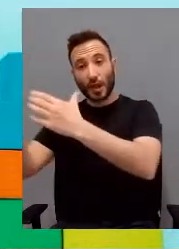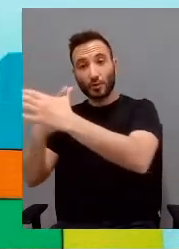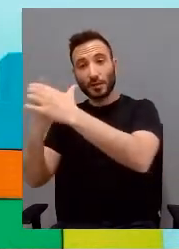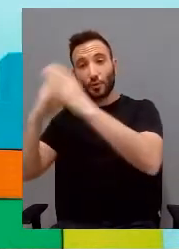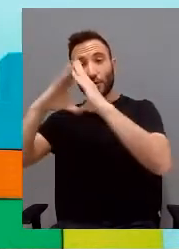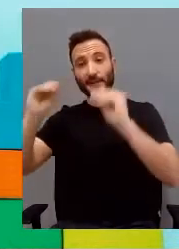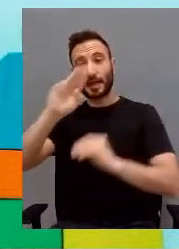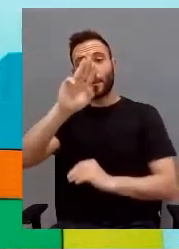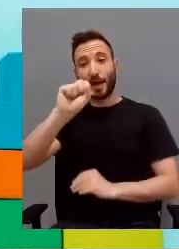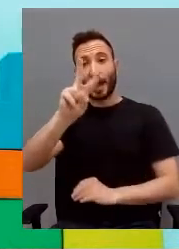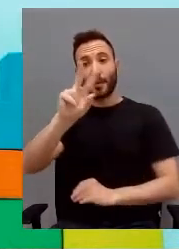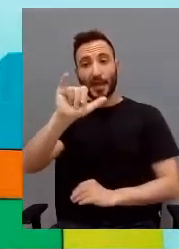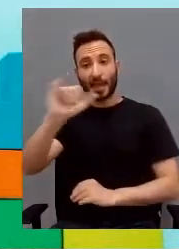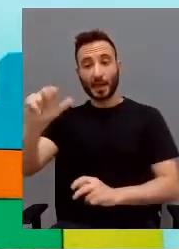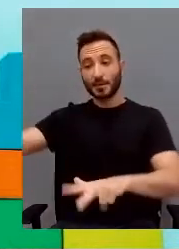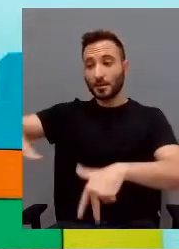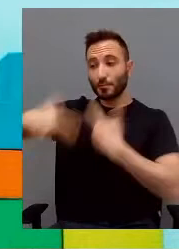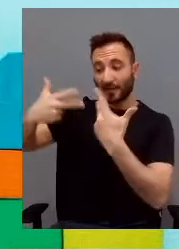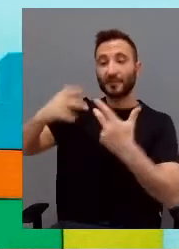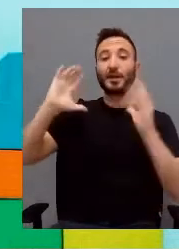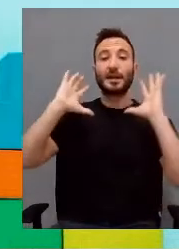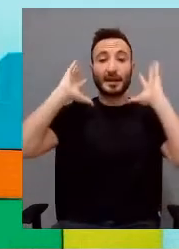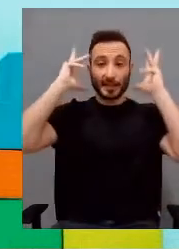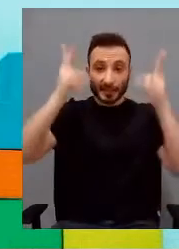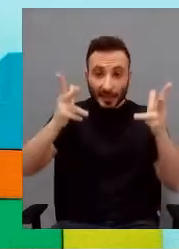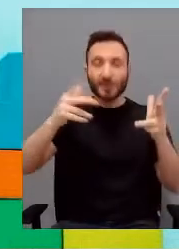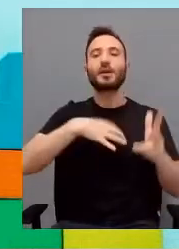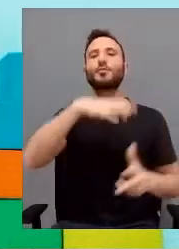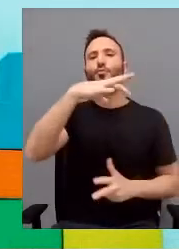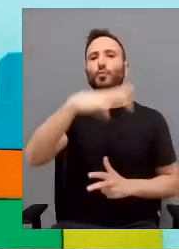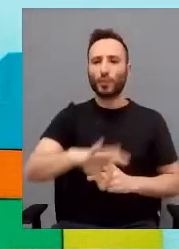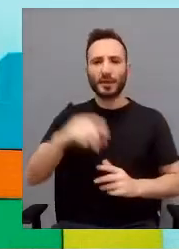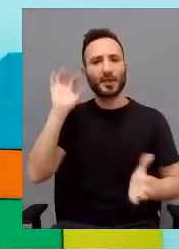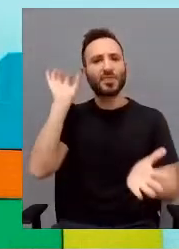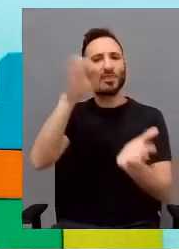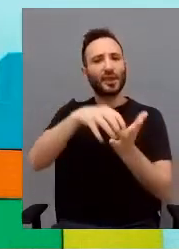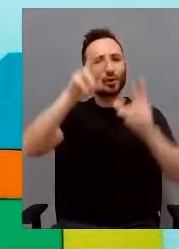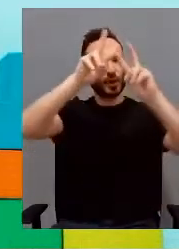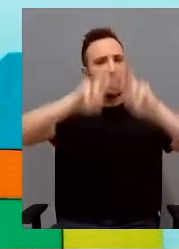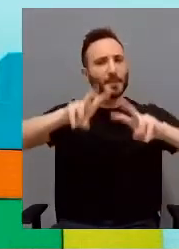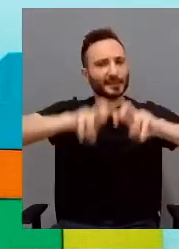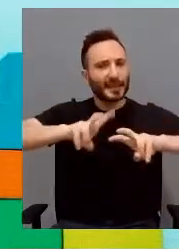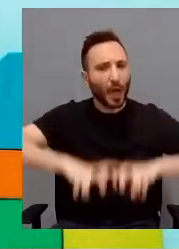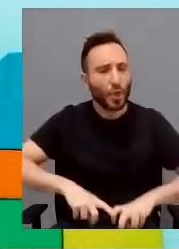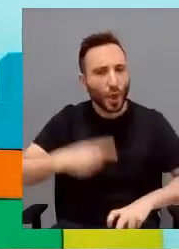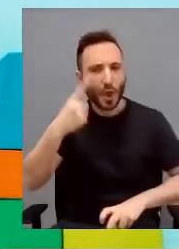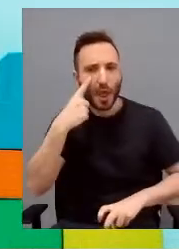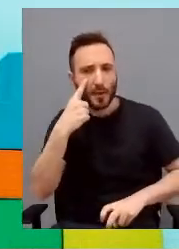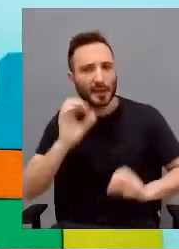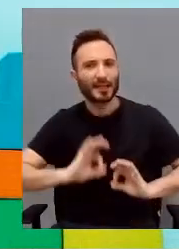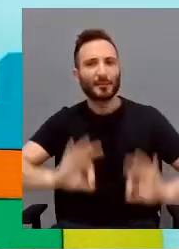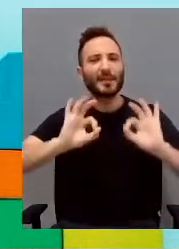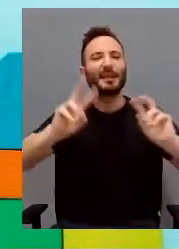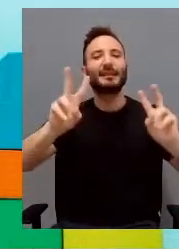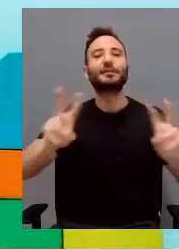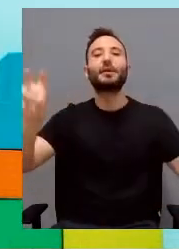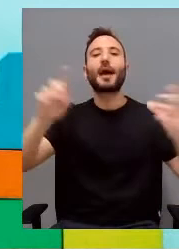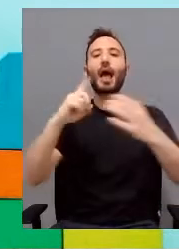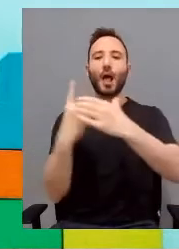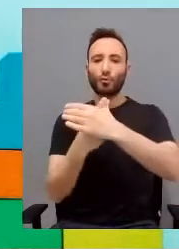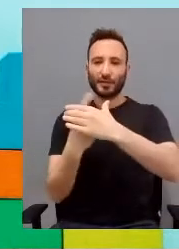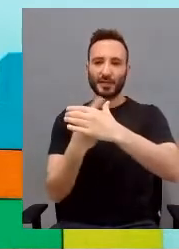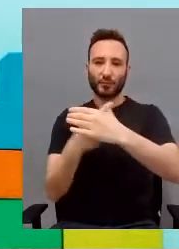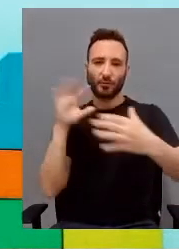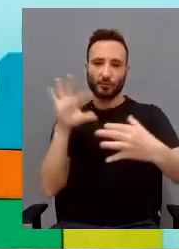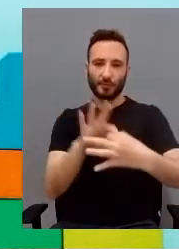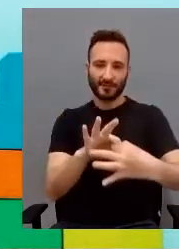permette che Cascina Rossago sia anche un centro di investigazione specifico sull'autismo. Ci sono